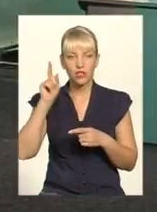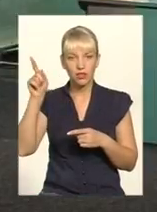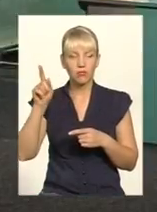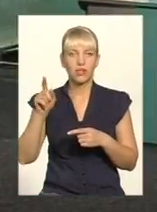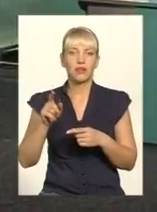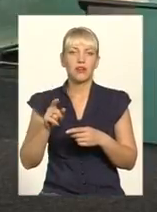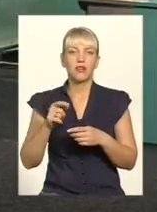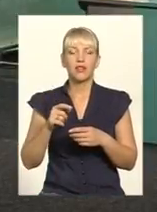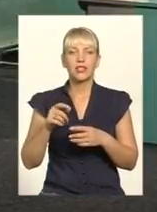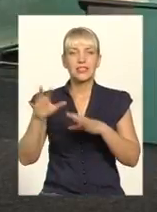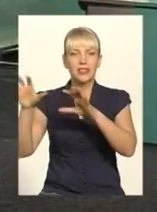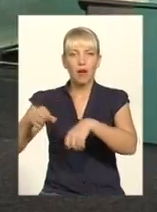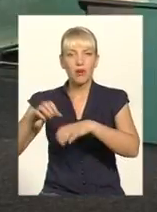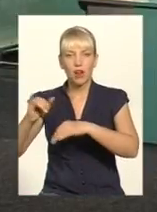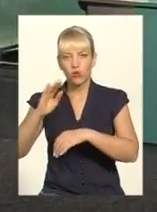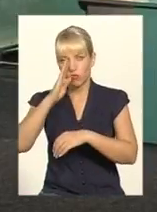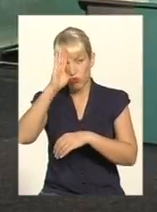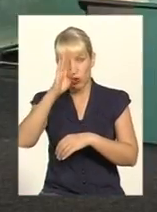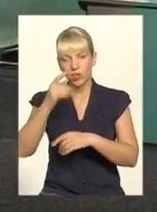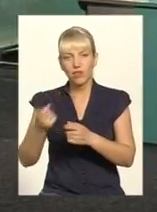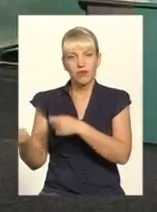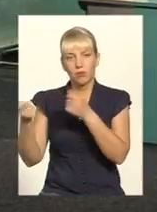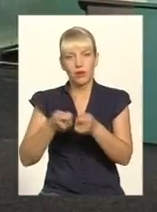Це не зброя, яка знаходиться в користуванні наших збройних сил.